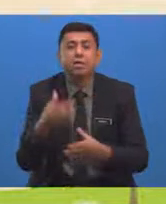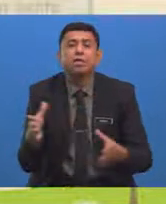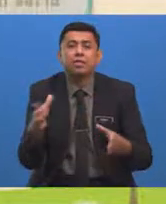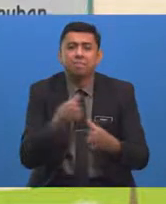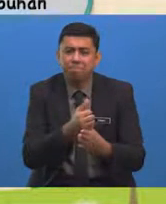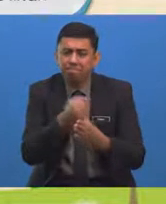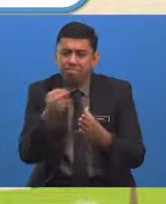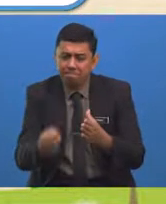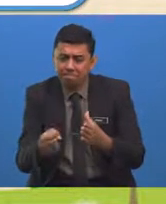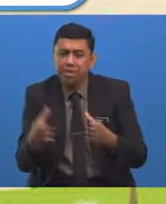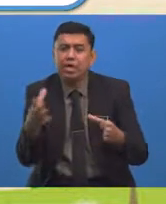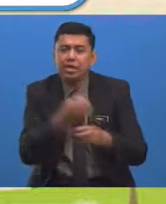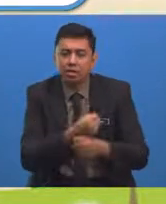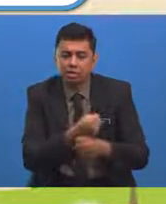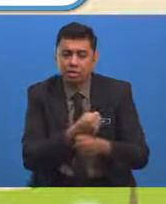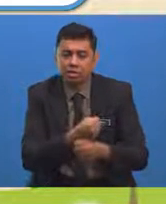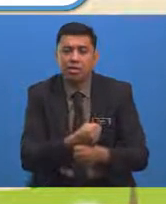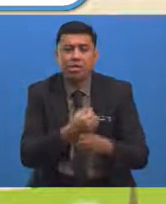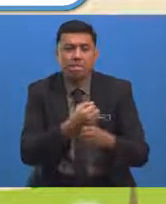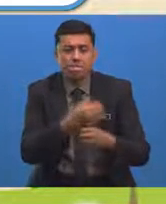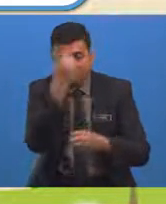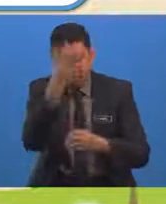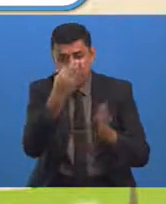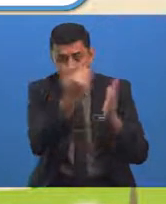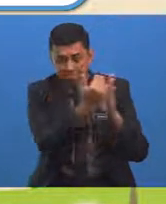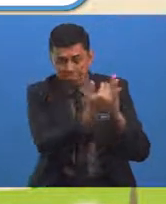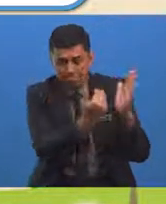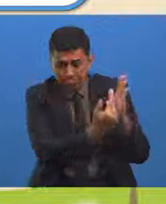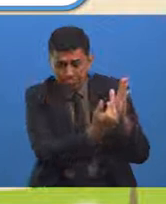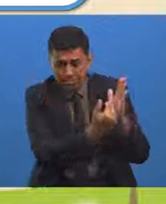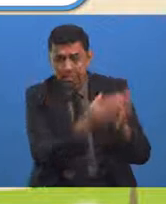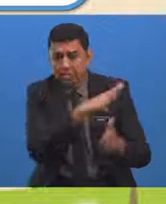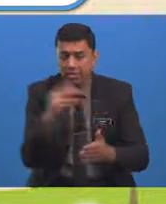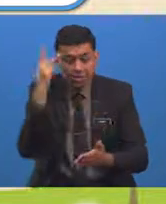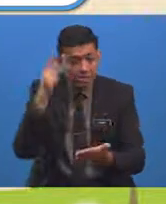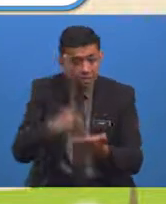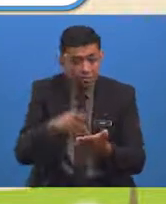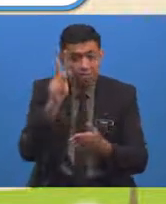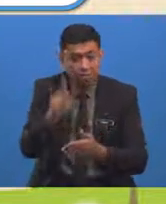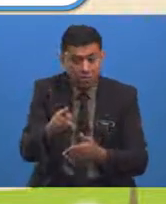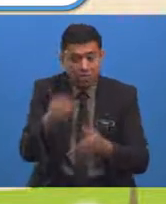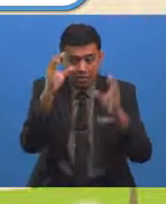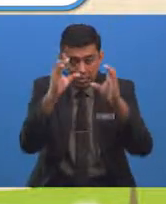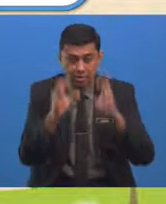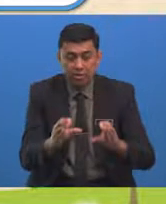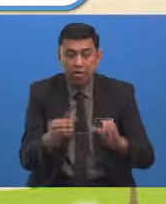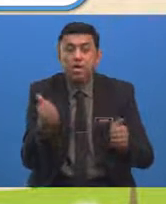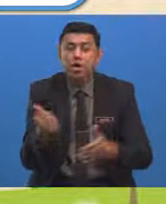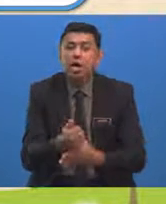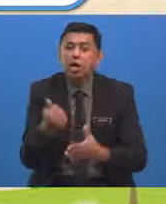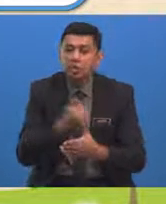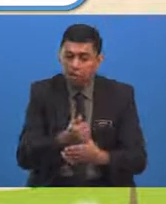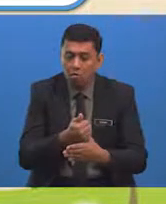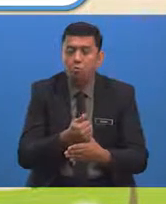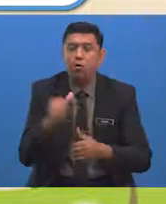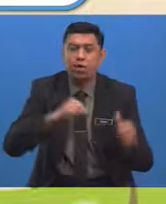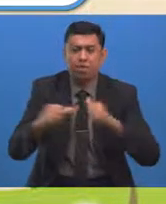Menyatakan menenarai dan mengenalpasti cara atau aktiviti bagi